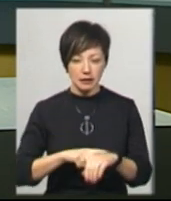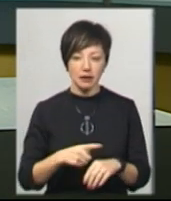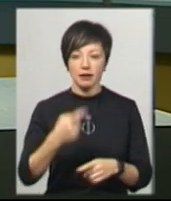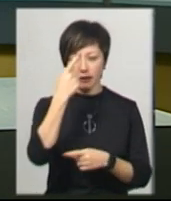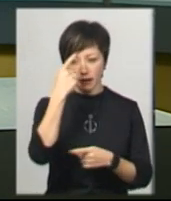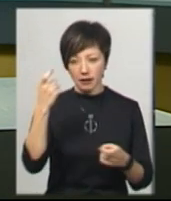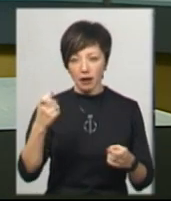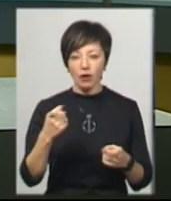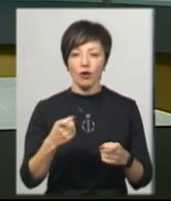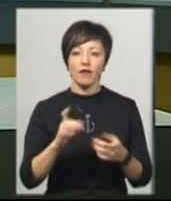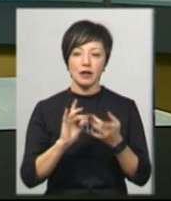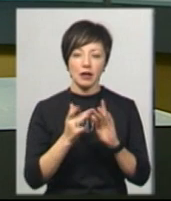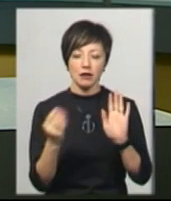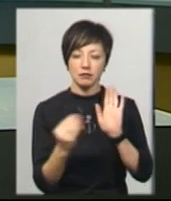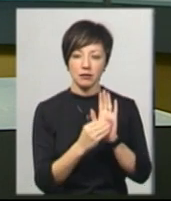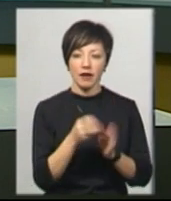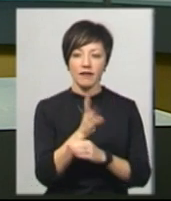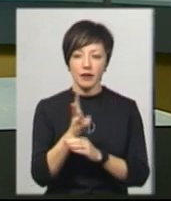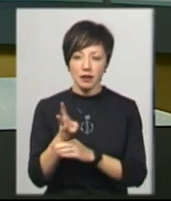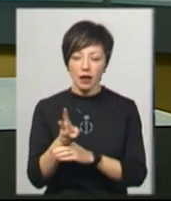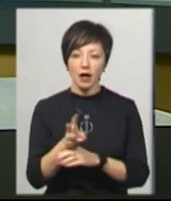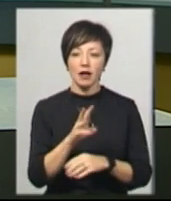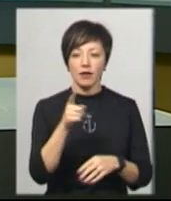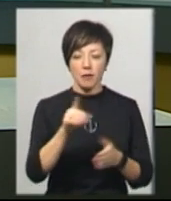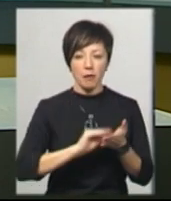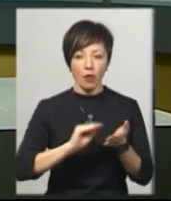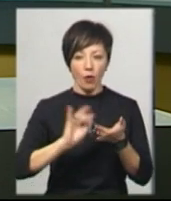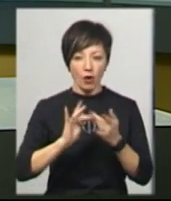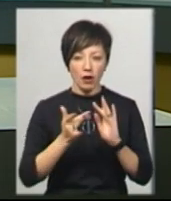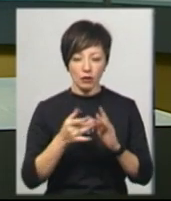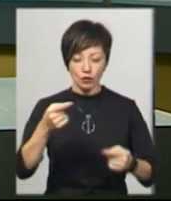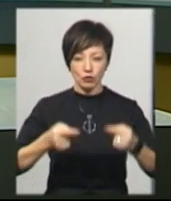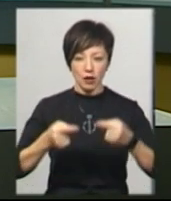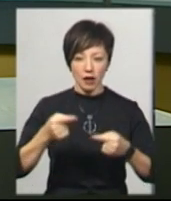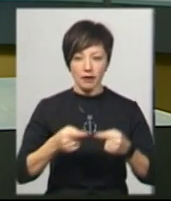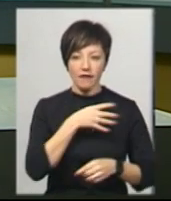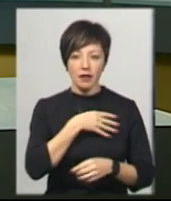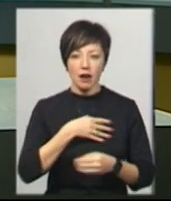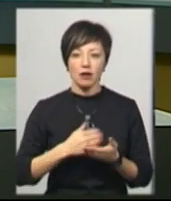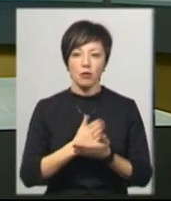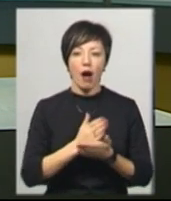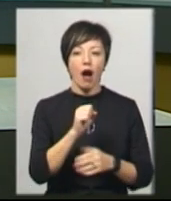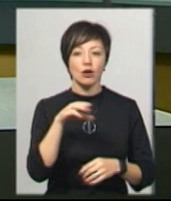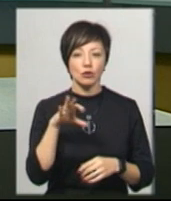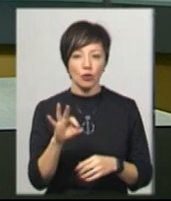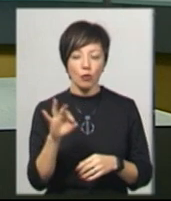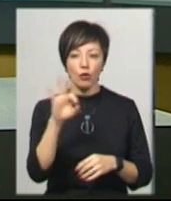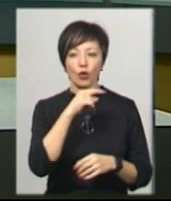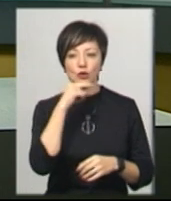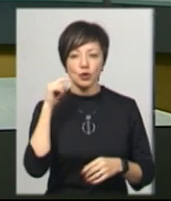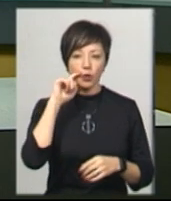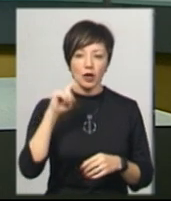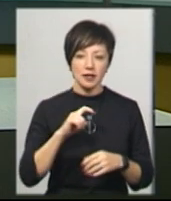соціальних мережах було викладено відео, де блогер Артур Сороченко під час суперечки з ветераном АТО Володимиром Баулою на рахунок російсько